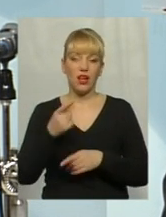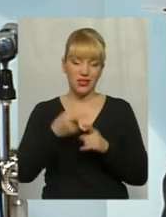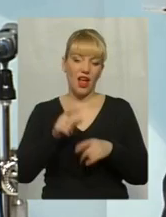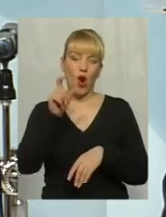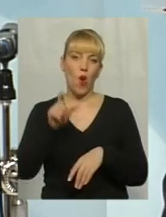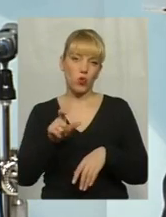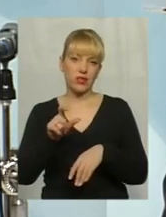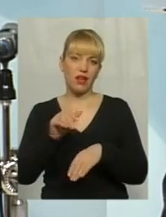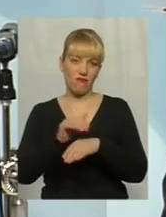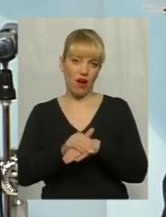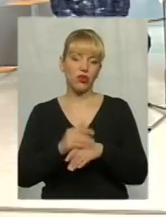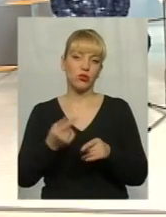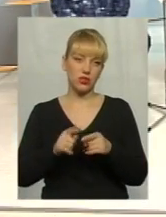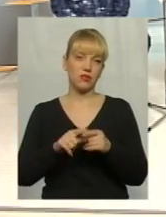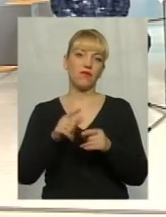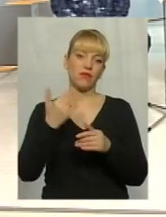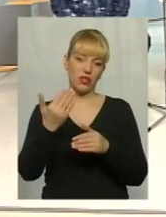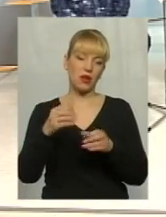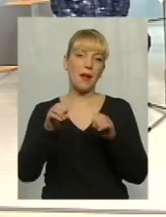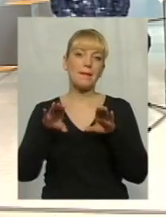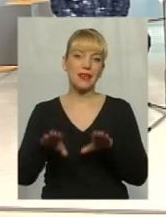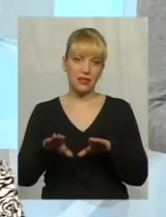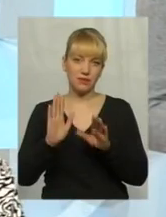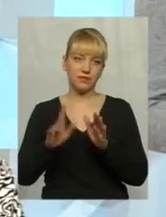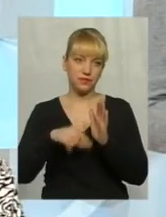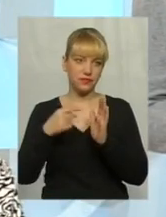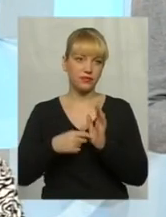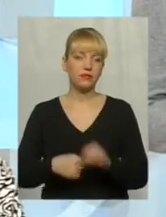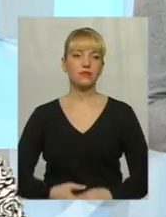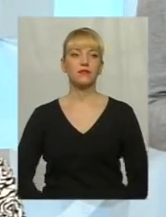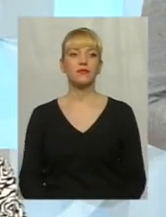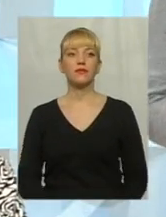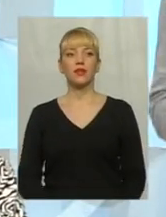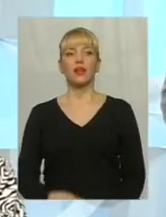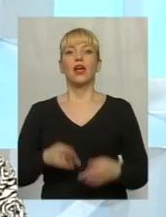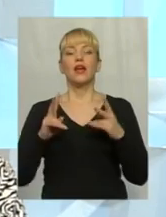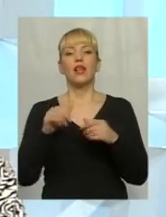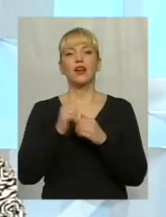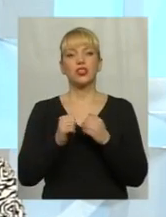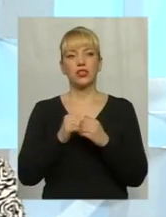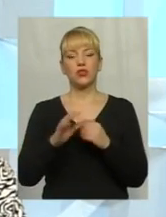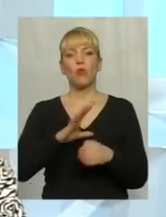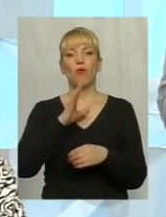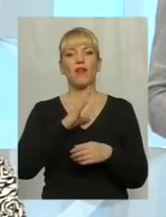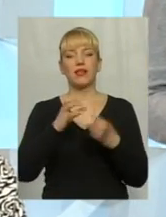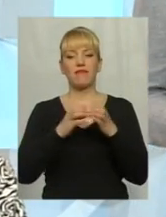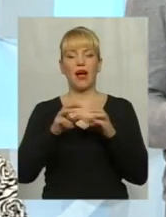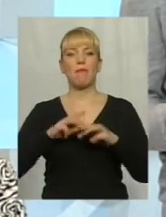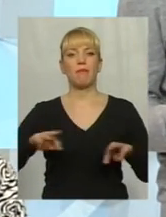Думаю, це ваше питання вирішено. У мене запитання до пани Наталії. Як часто ви буваєте в Кабміні взагалі? Там